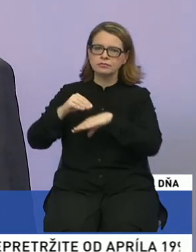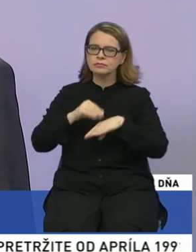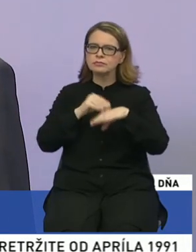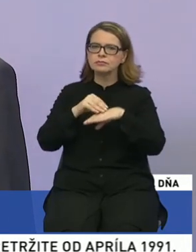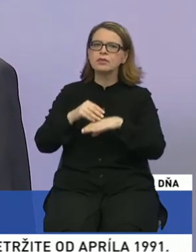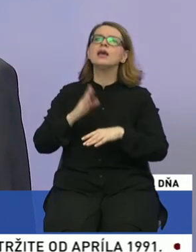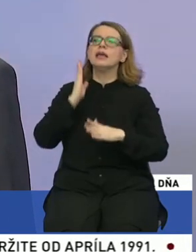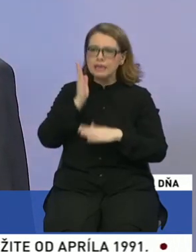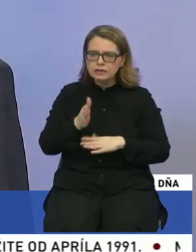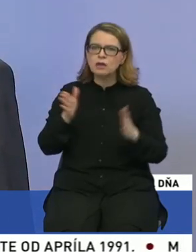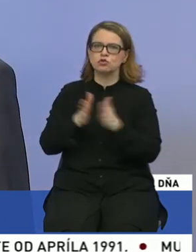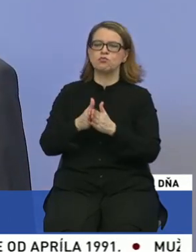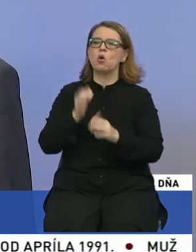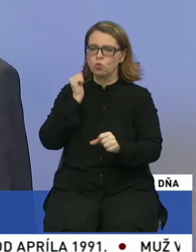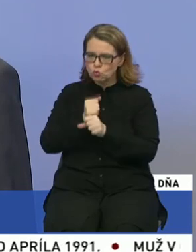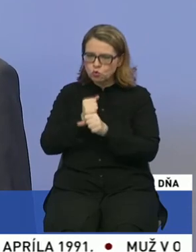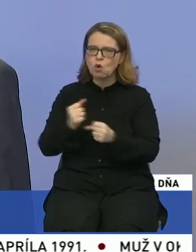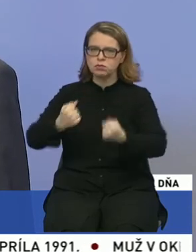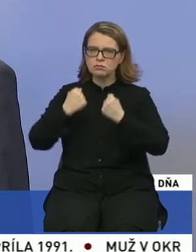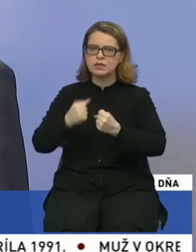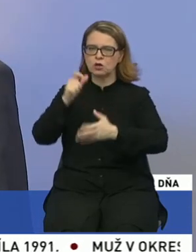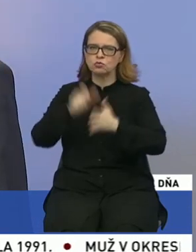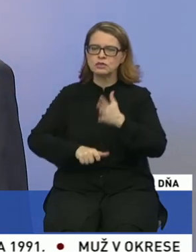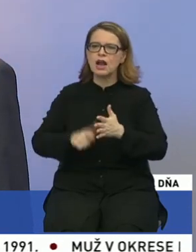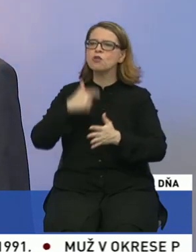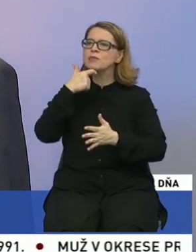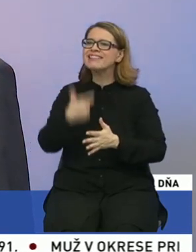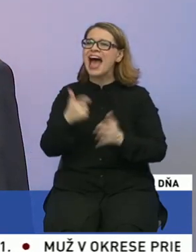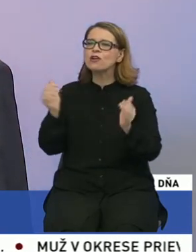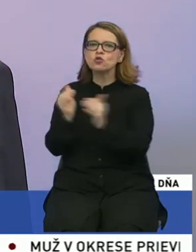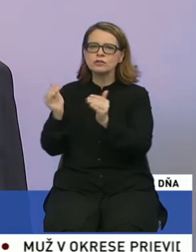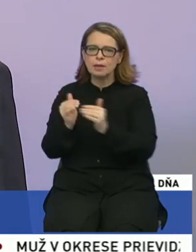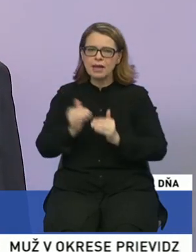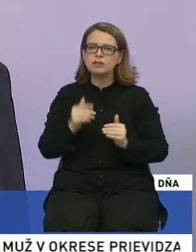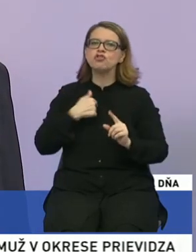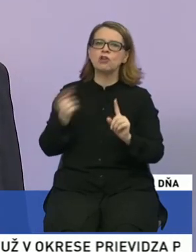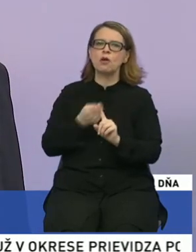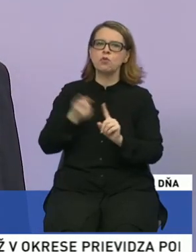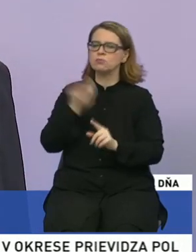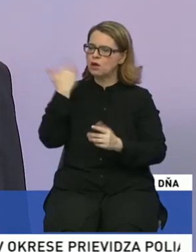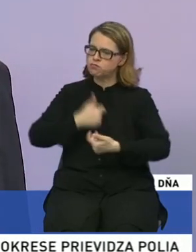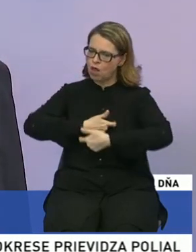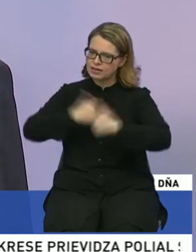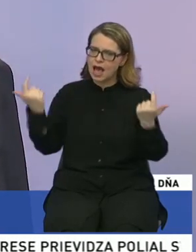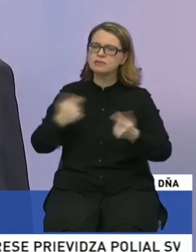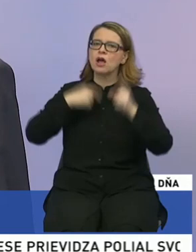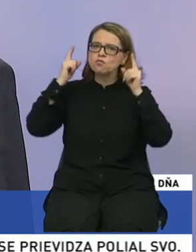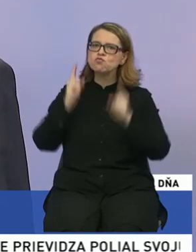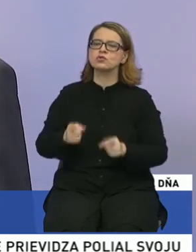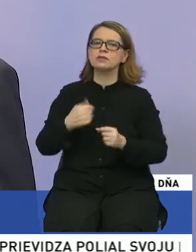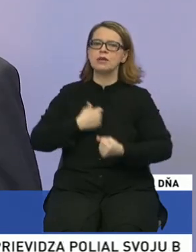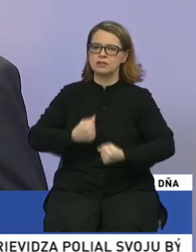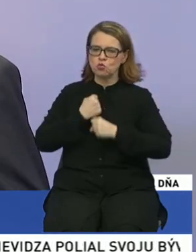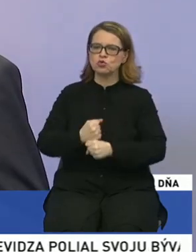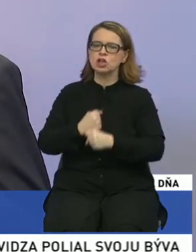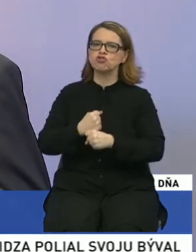Ideme spolu do toho, vytvoríme silnú stranu pre národnostné menšiny. Naša podmienka bola jasná. Musíme si zachovať